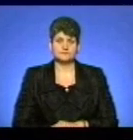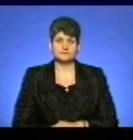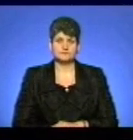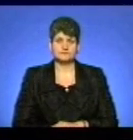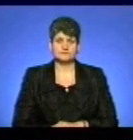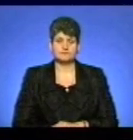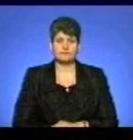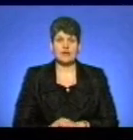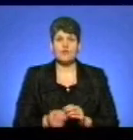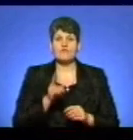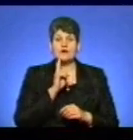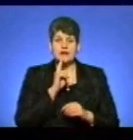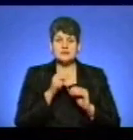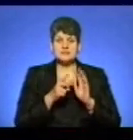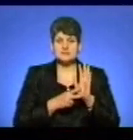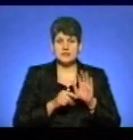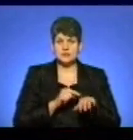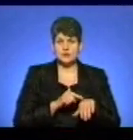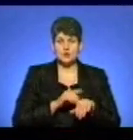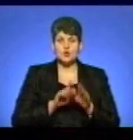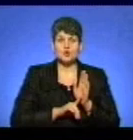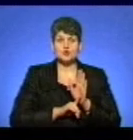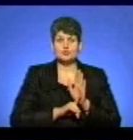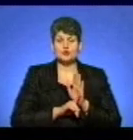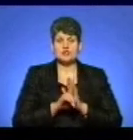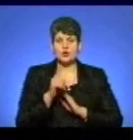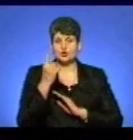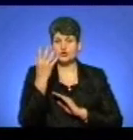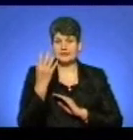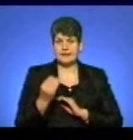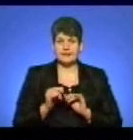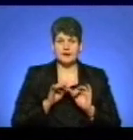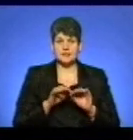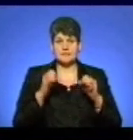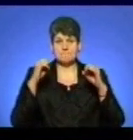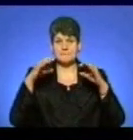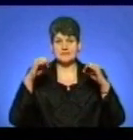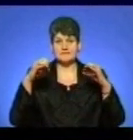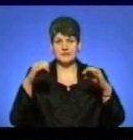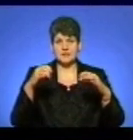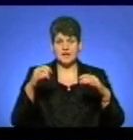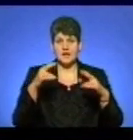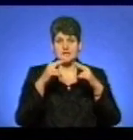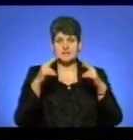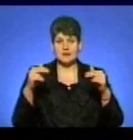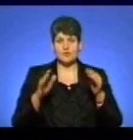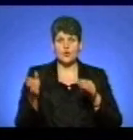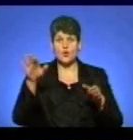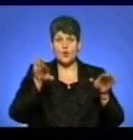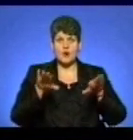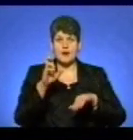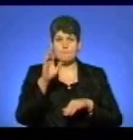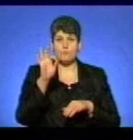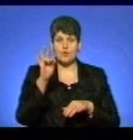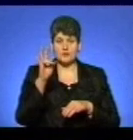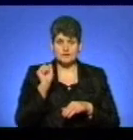У Кременці о 17-й годині розпочалась одноденна акція «Підсвітка замку на горі Бона». Замкову гору підсвічуватимуть до